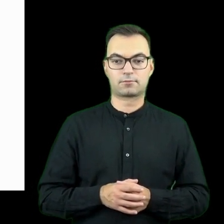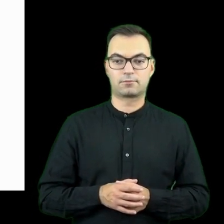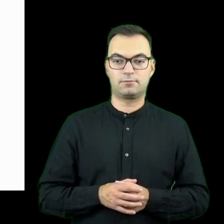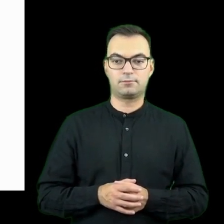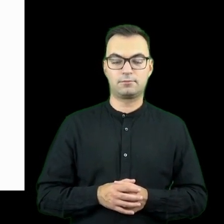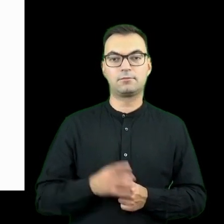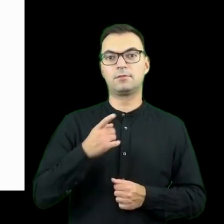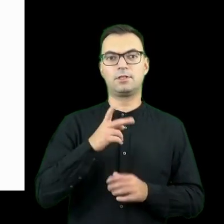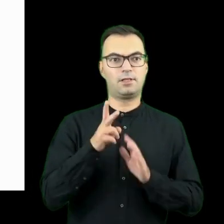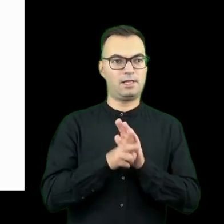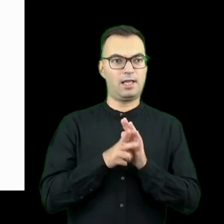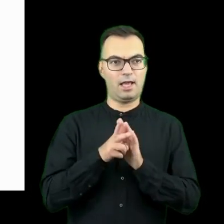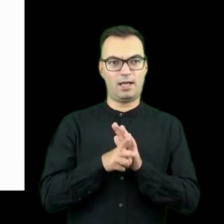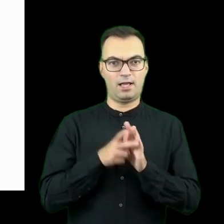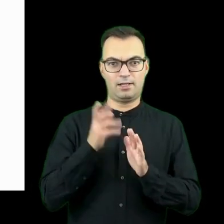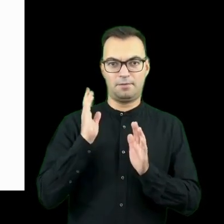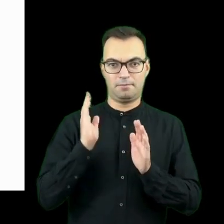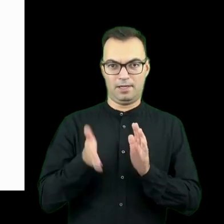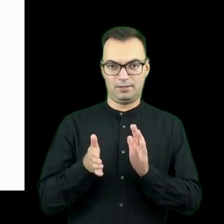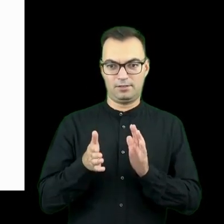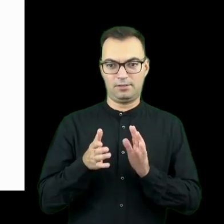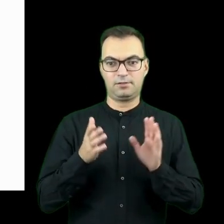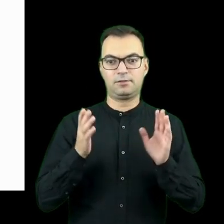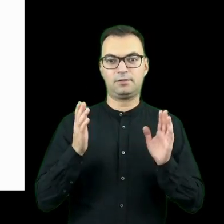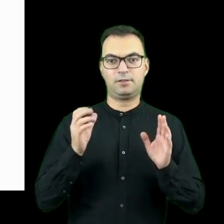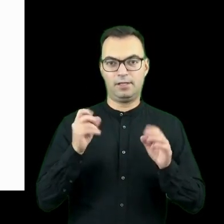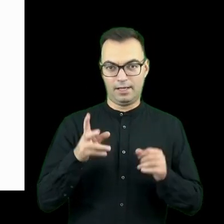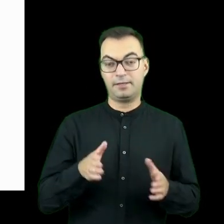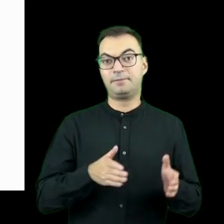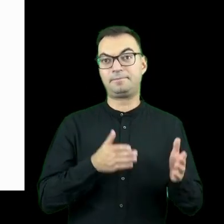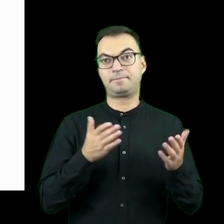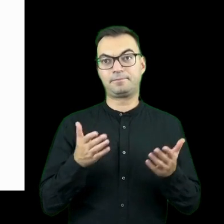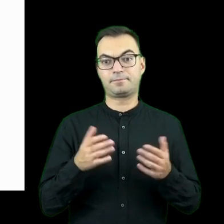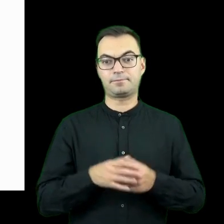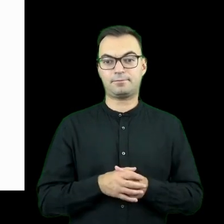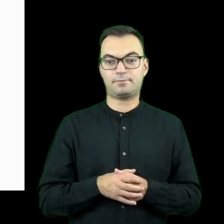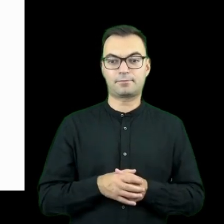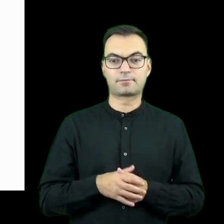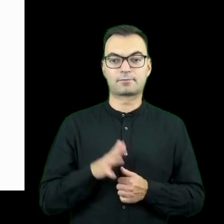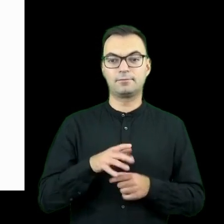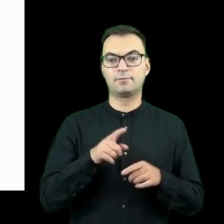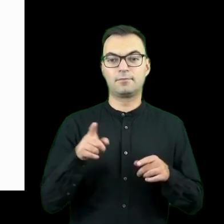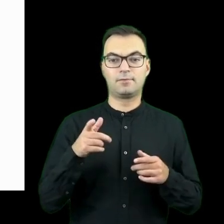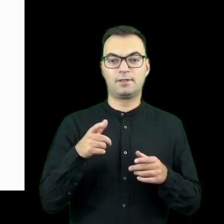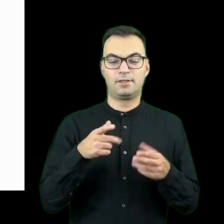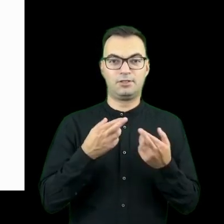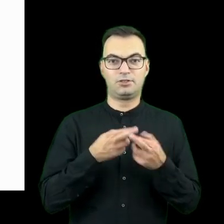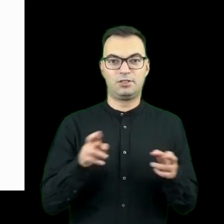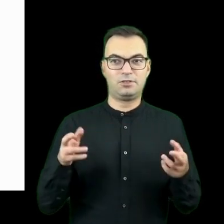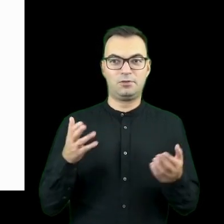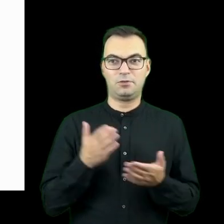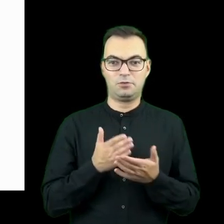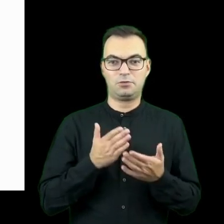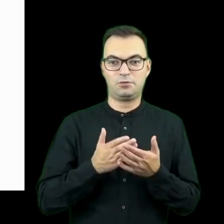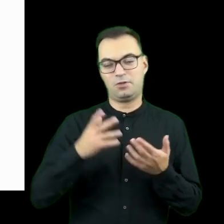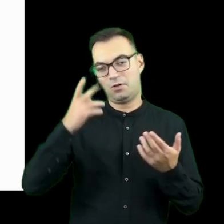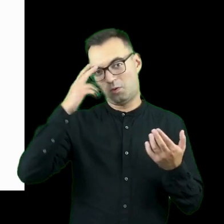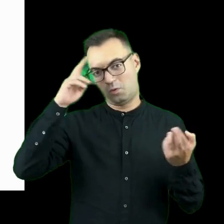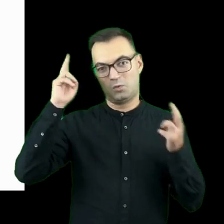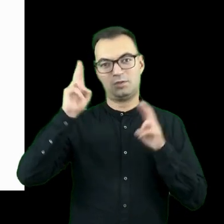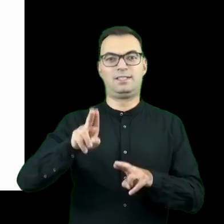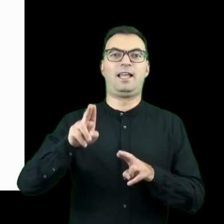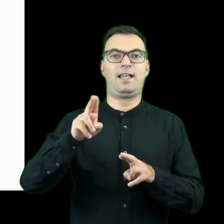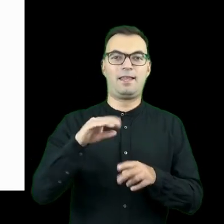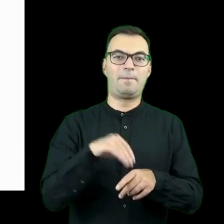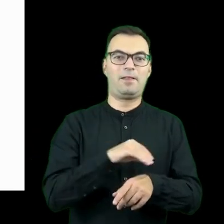macie nagranie tego, natomiast wiele z tych rzeczy jest po prostu już uznaną metodologią, więc